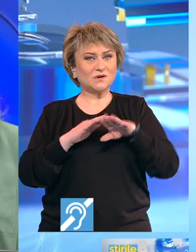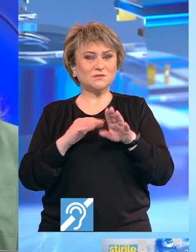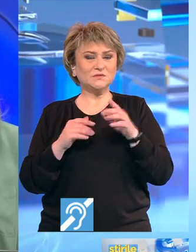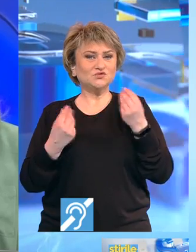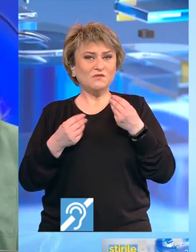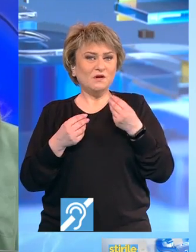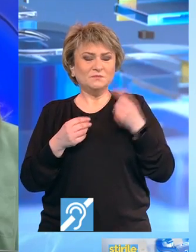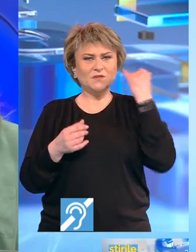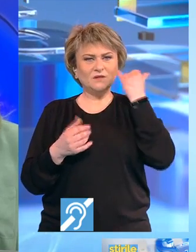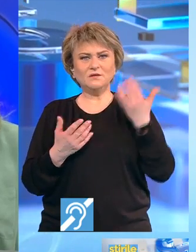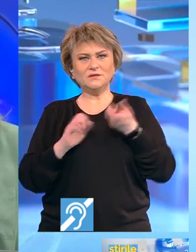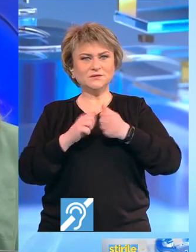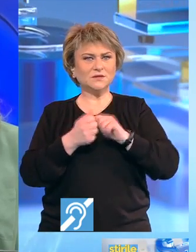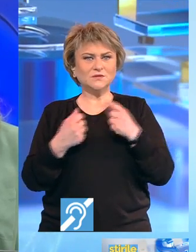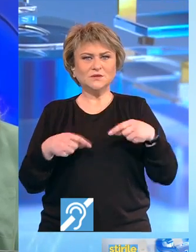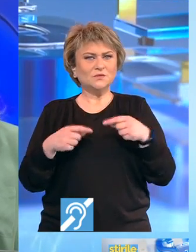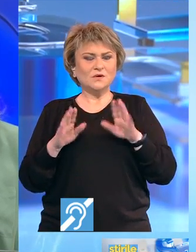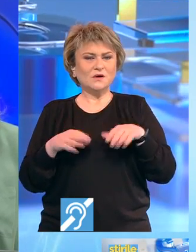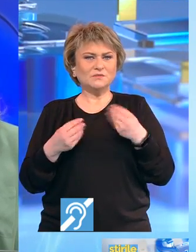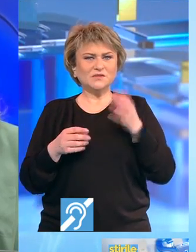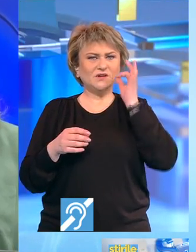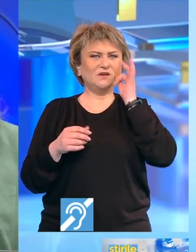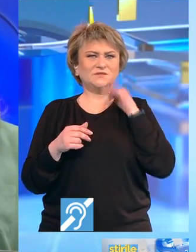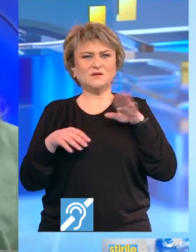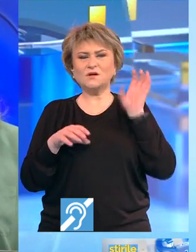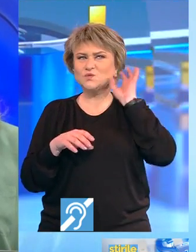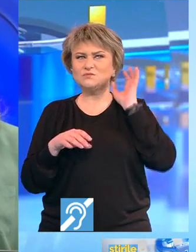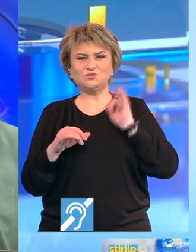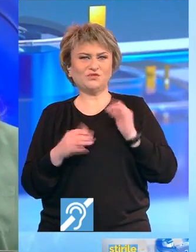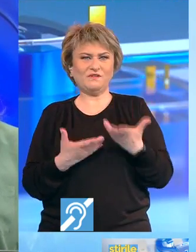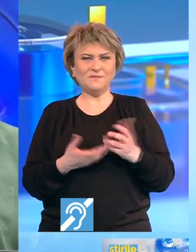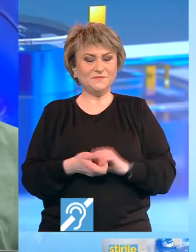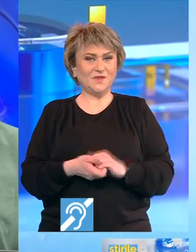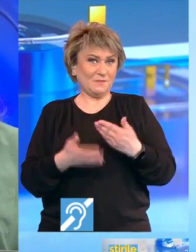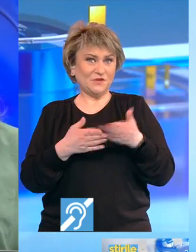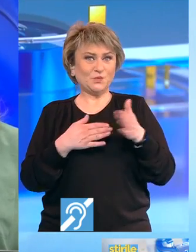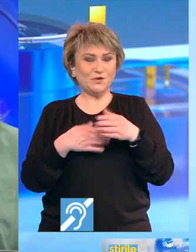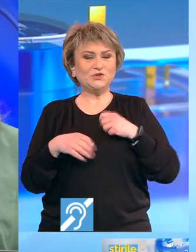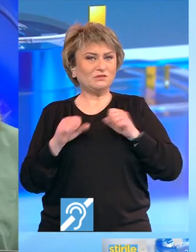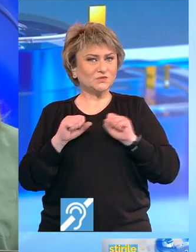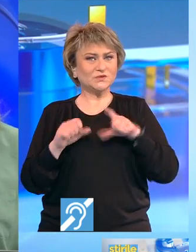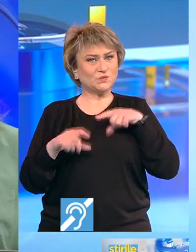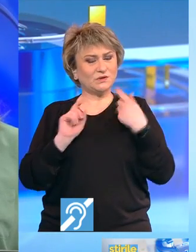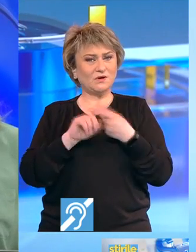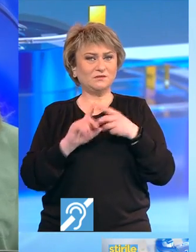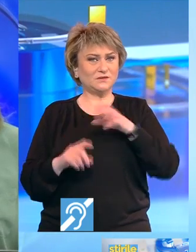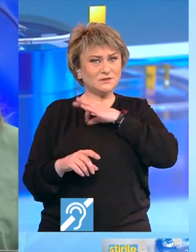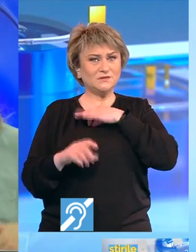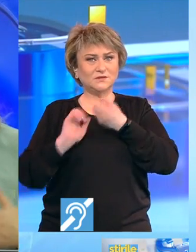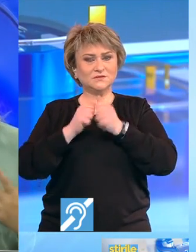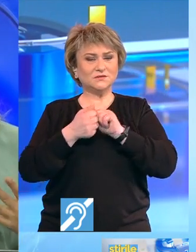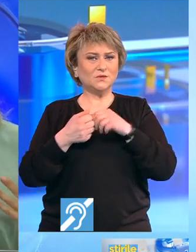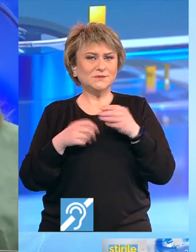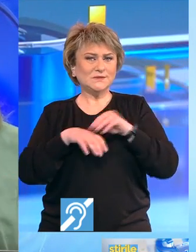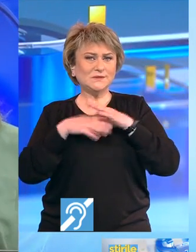departe niște idei sau să n-aibă chef să-l asculte pe celălalt. Pentru pești, tensiunile sunt legate de sănătate sau de